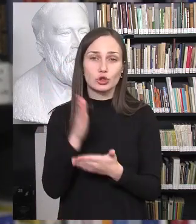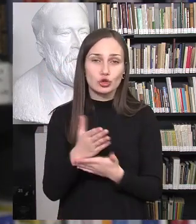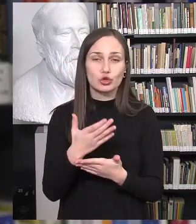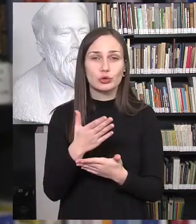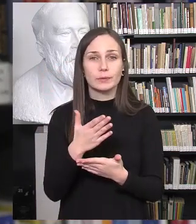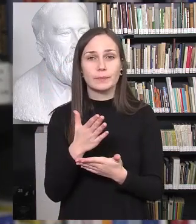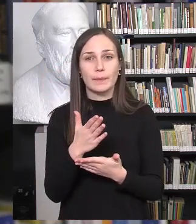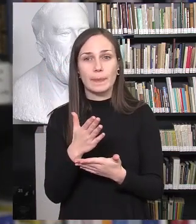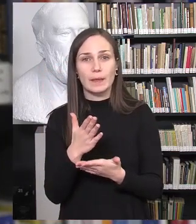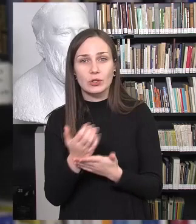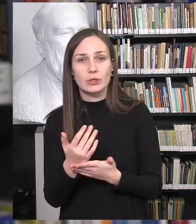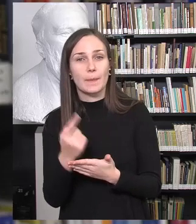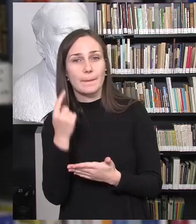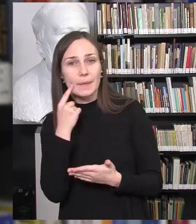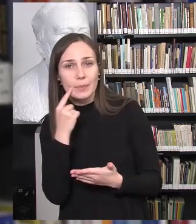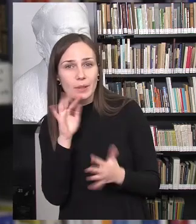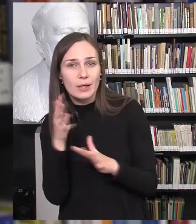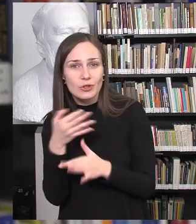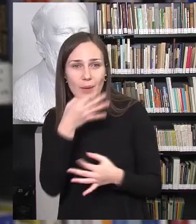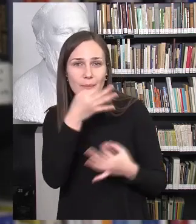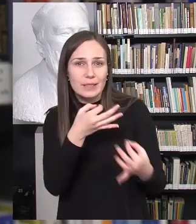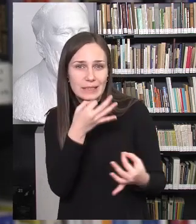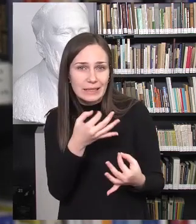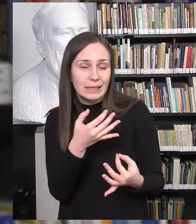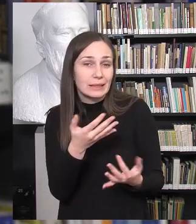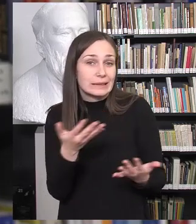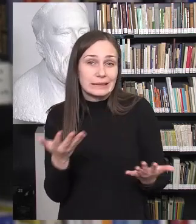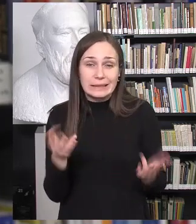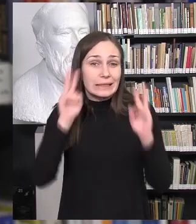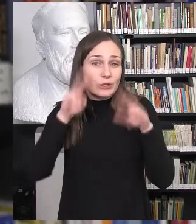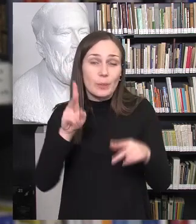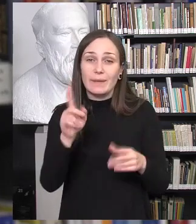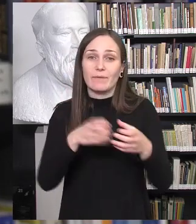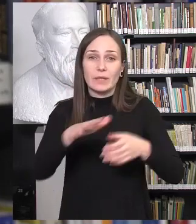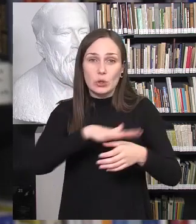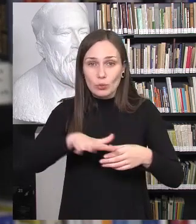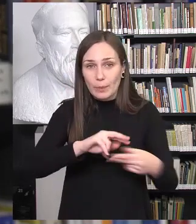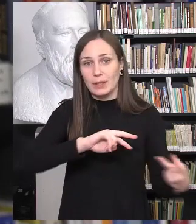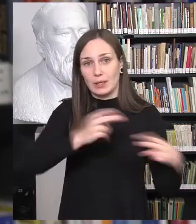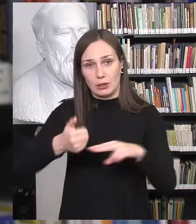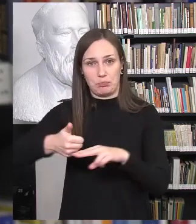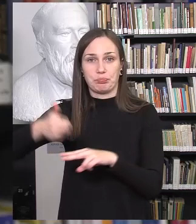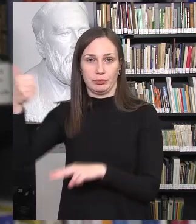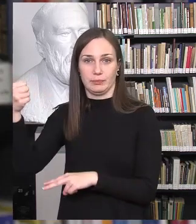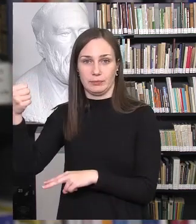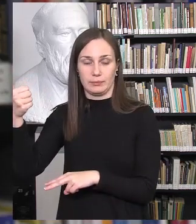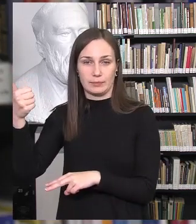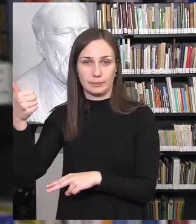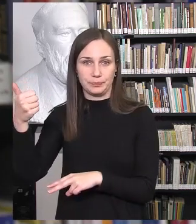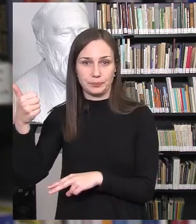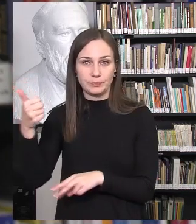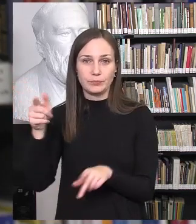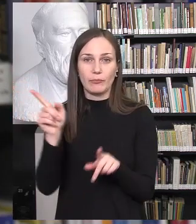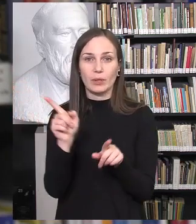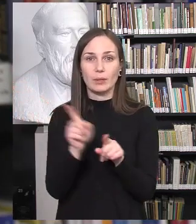ir nedrasos kažką pasakyti gal dėl to, bet aš manau, kad visuomenė keičiasi ir gerą pusę ir suprastami, kad jau čia ne vien tik